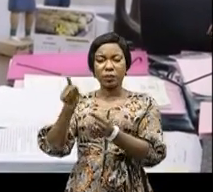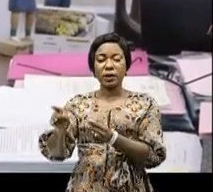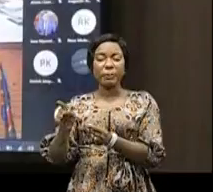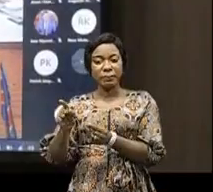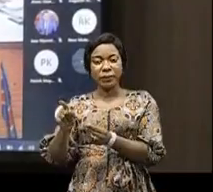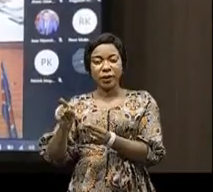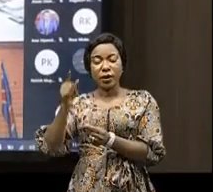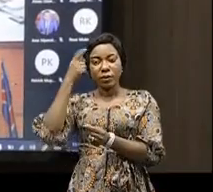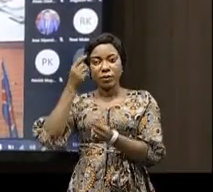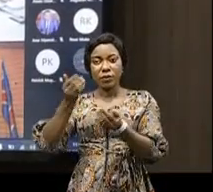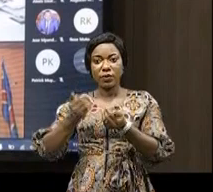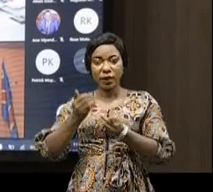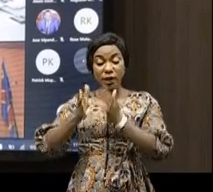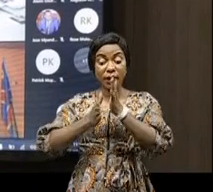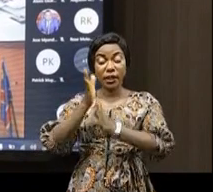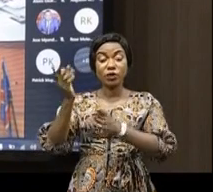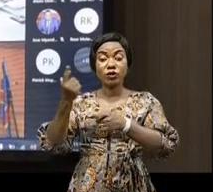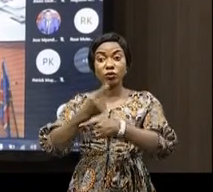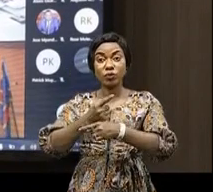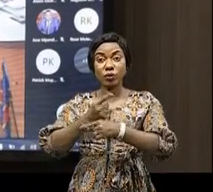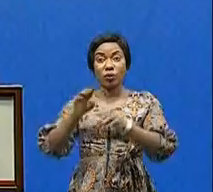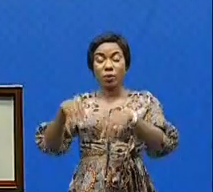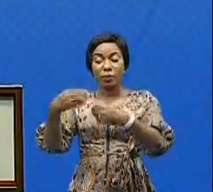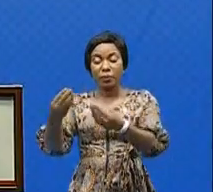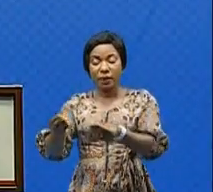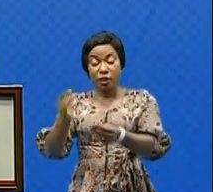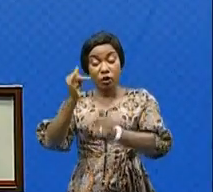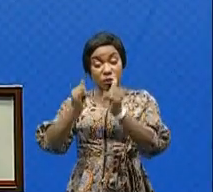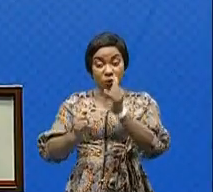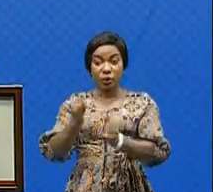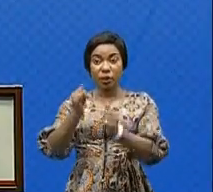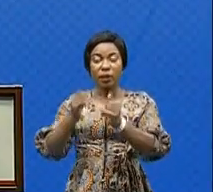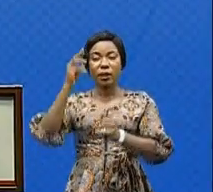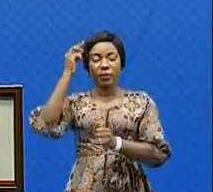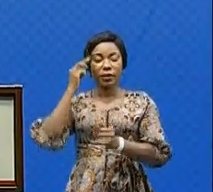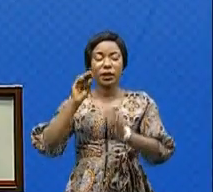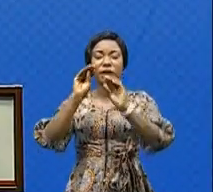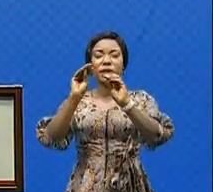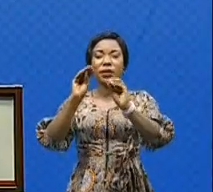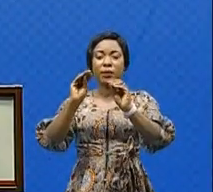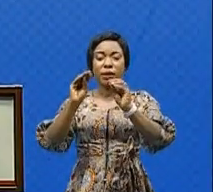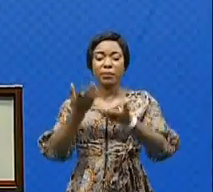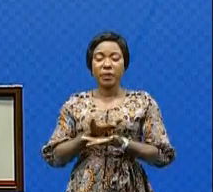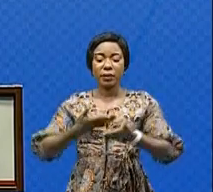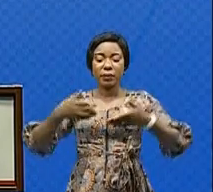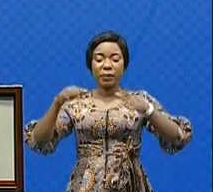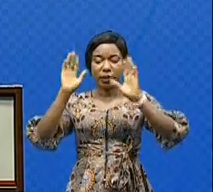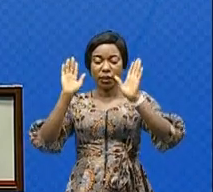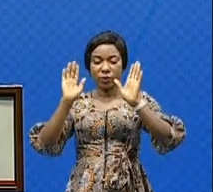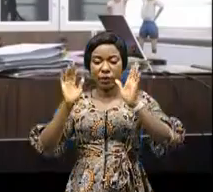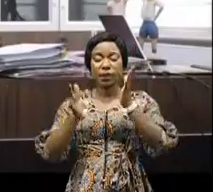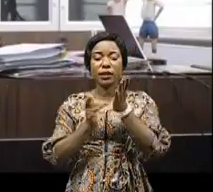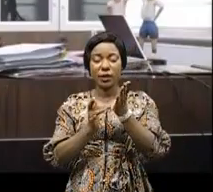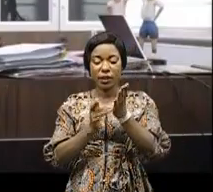un préavis de 15 jours à donner à l'employeur. Toutefois, les ministres de l'enseignement primaire, secondaire et technique,